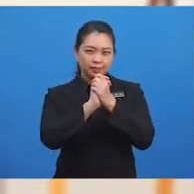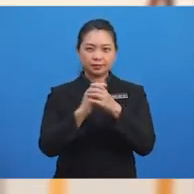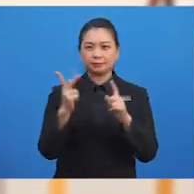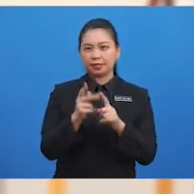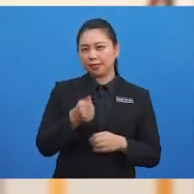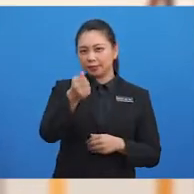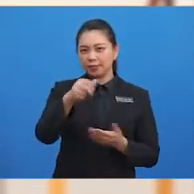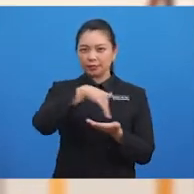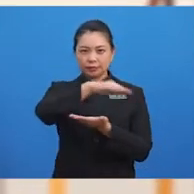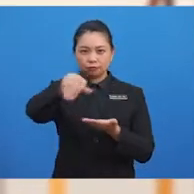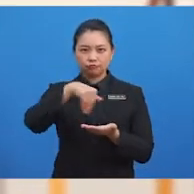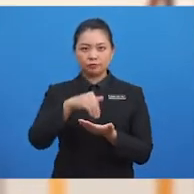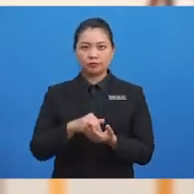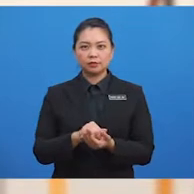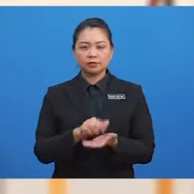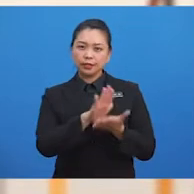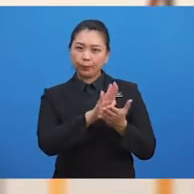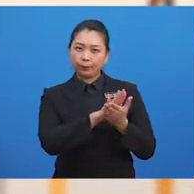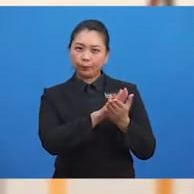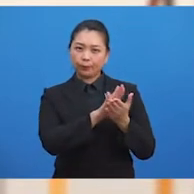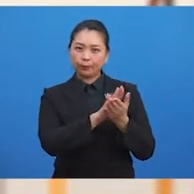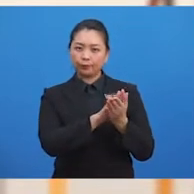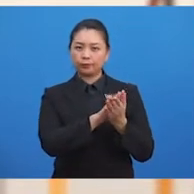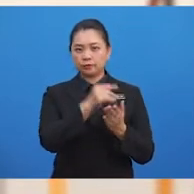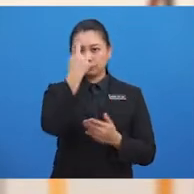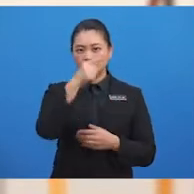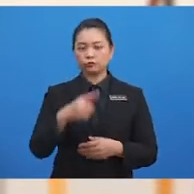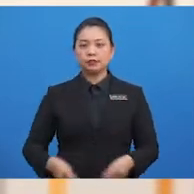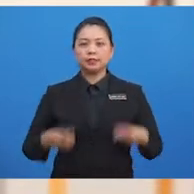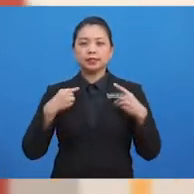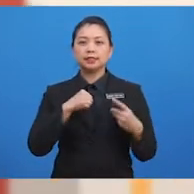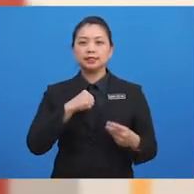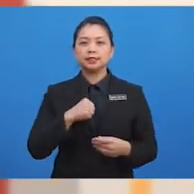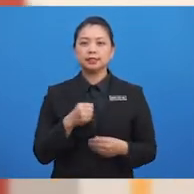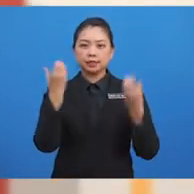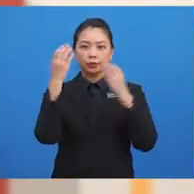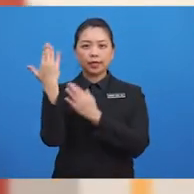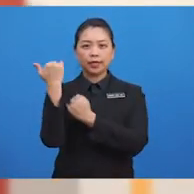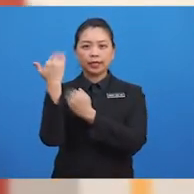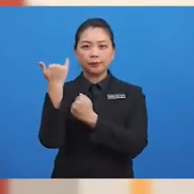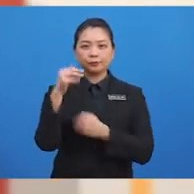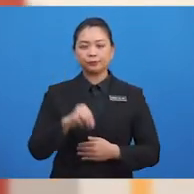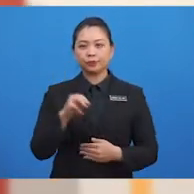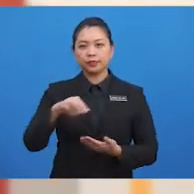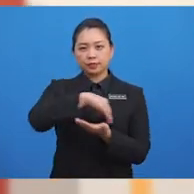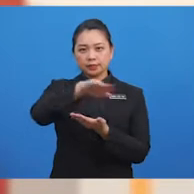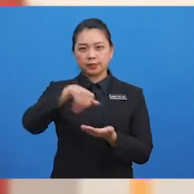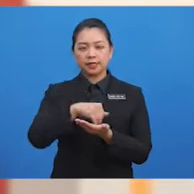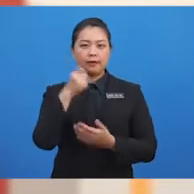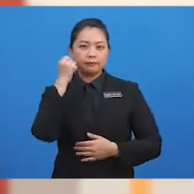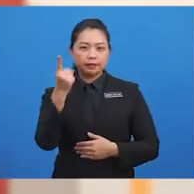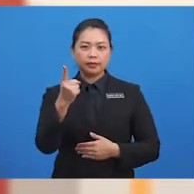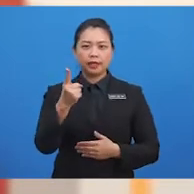kepada anda semua. Tepuk untuk diri sendiri. Cikgu harap murid sekalian